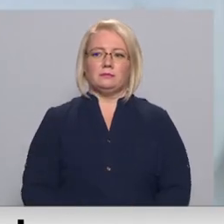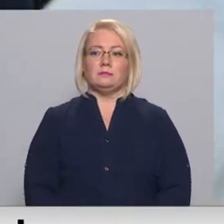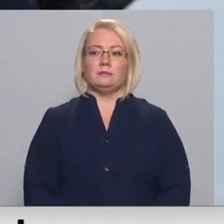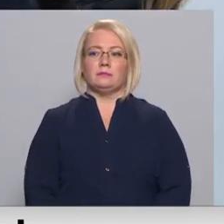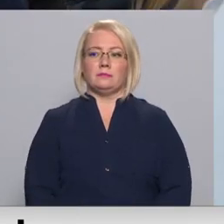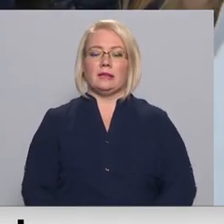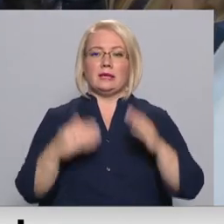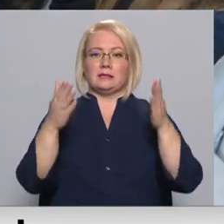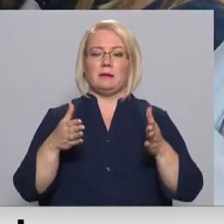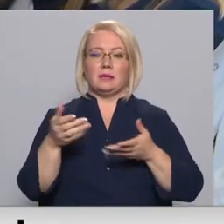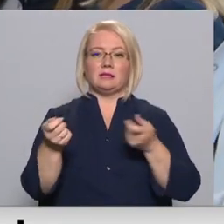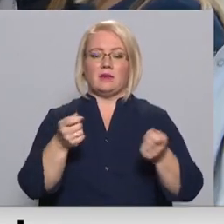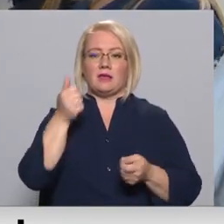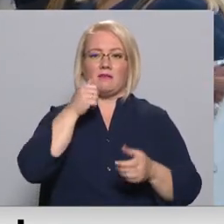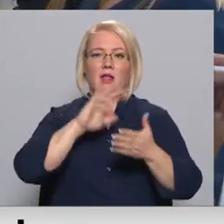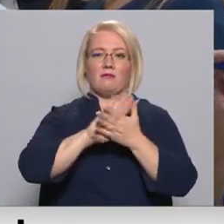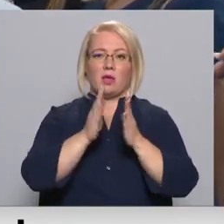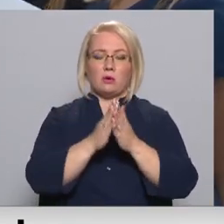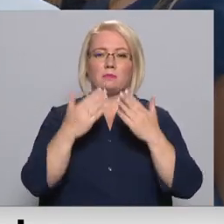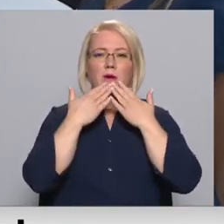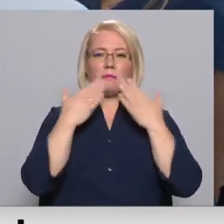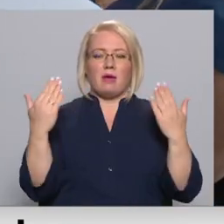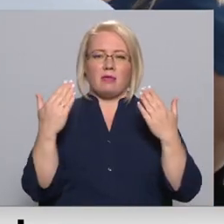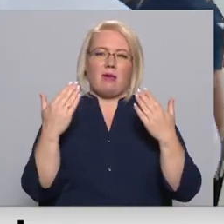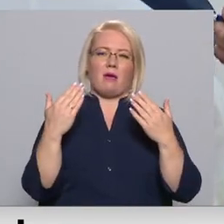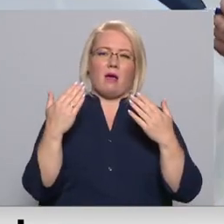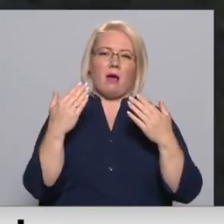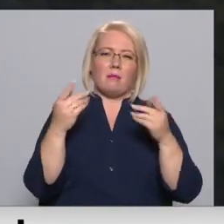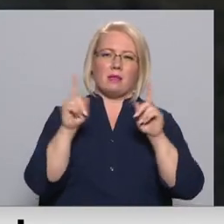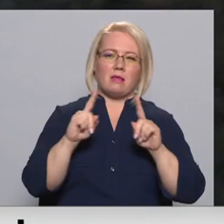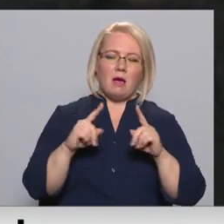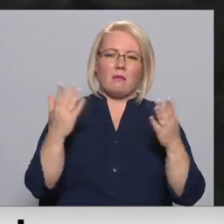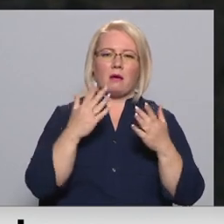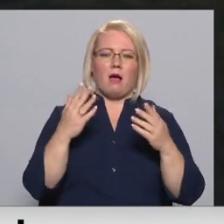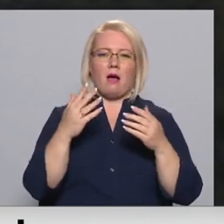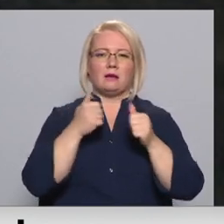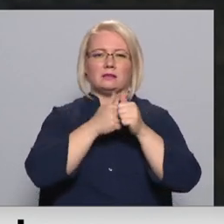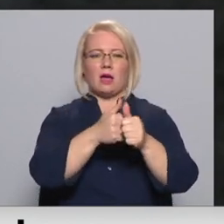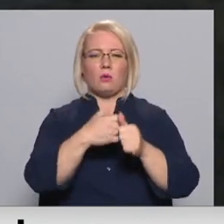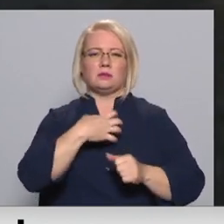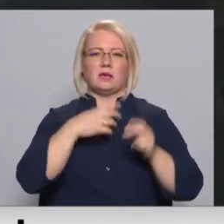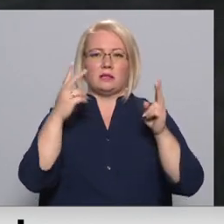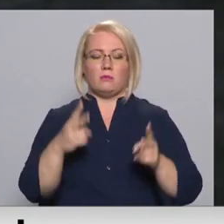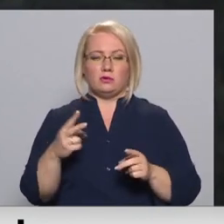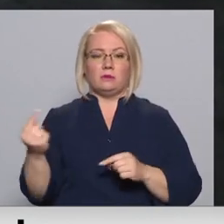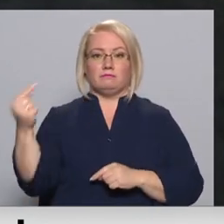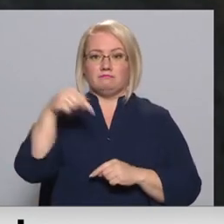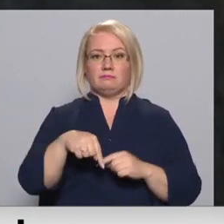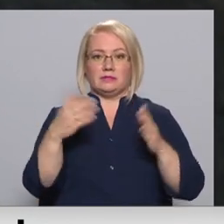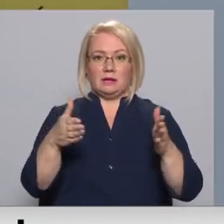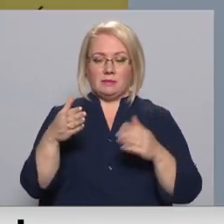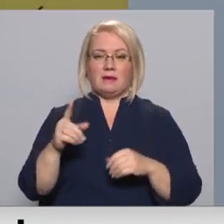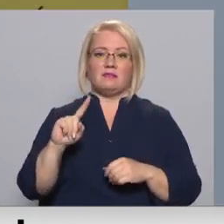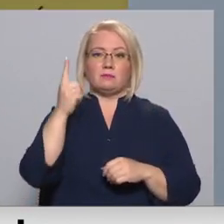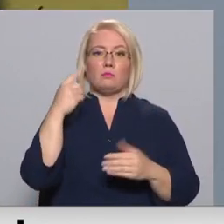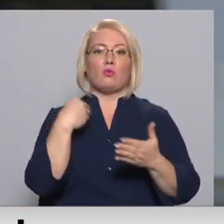Slimnīcas svadība vēl vienojas par pēdējām niancēm, kā pāraudzīt sasirgušos, ierodoties slimnīcā vispirms būs novērtēšanas kabīnas.